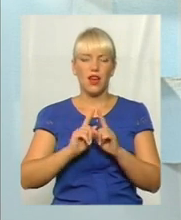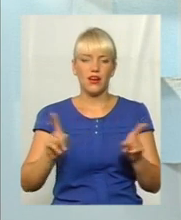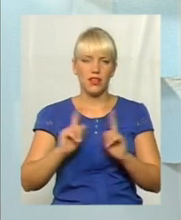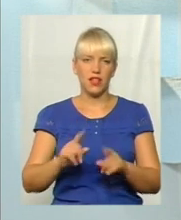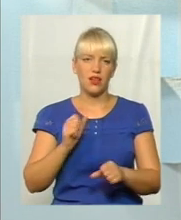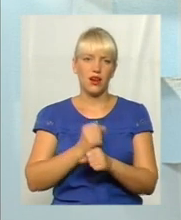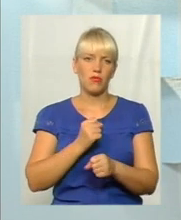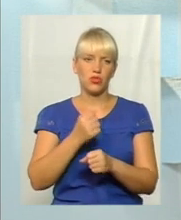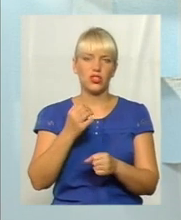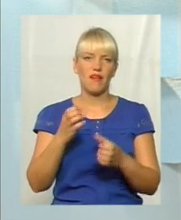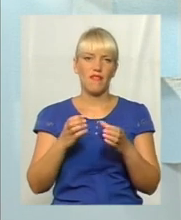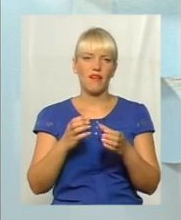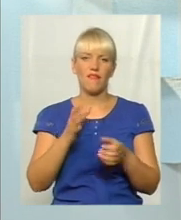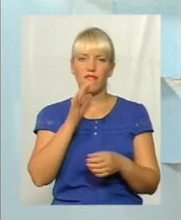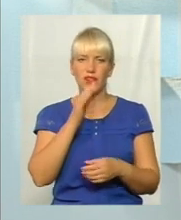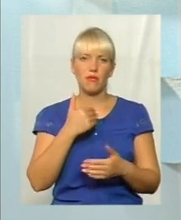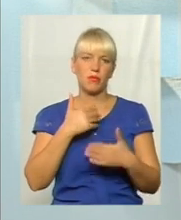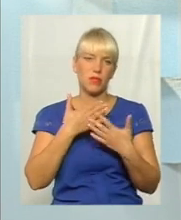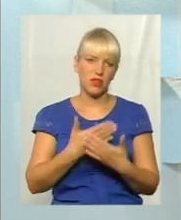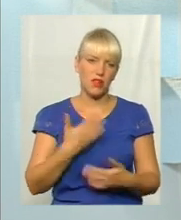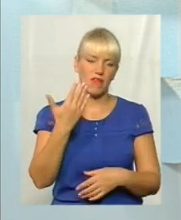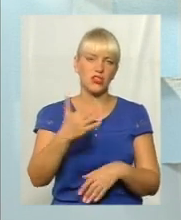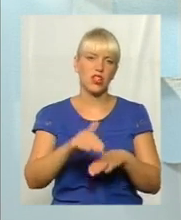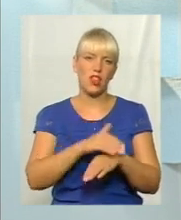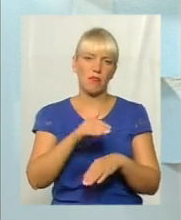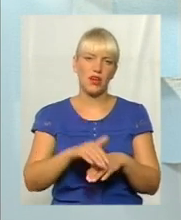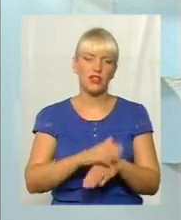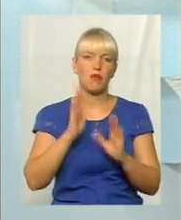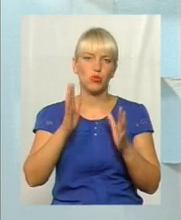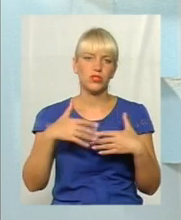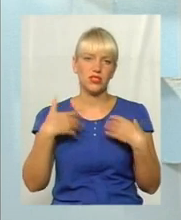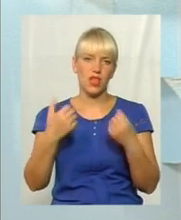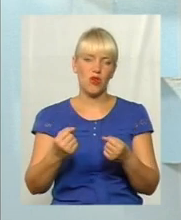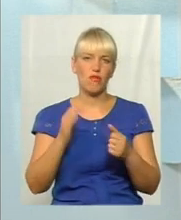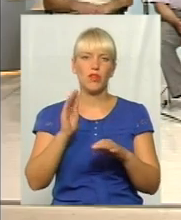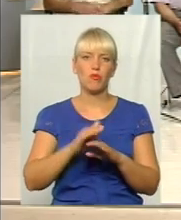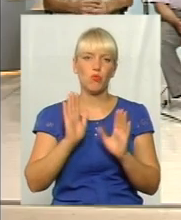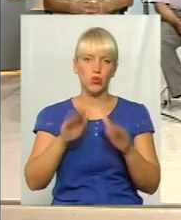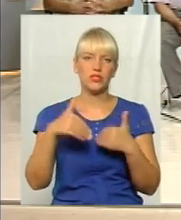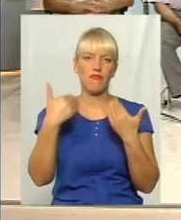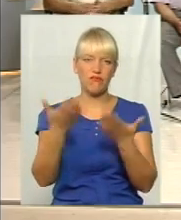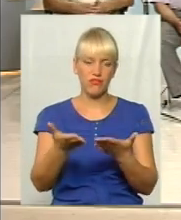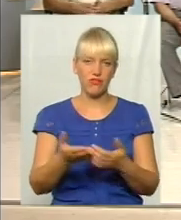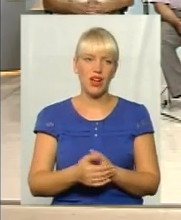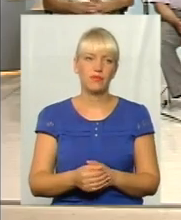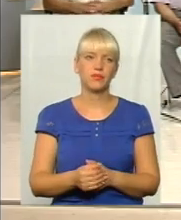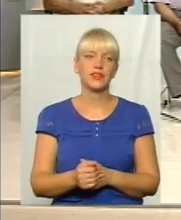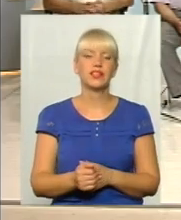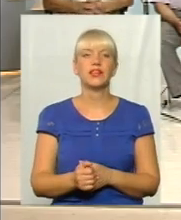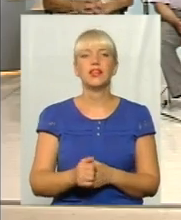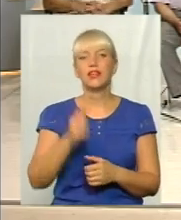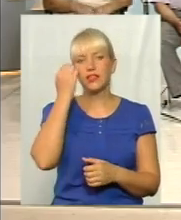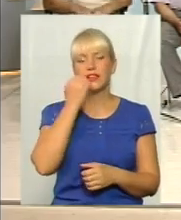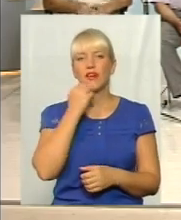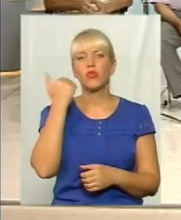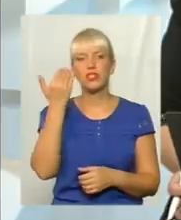А ми преклоняємося. Будьте здорові. Дякую за ваші теплі слова,